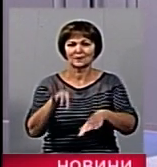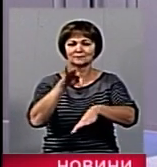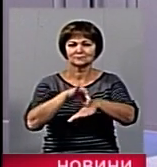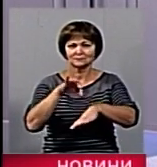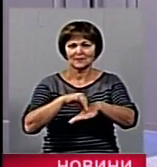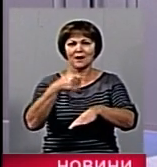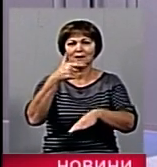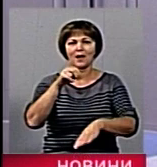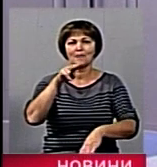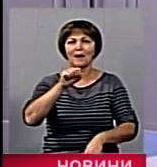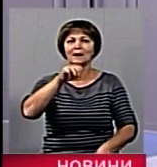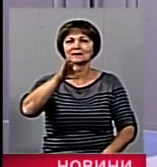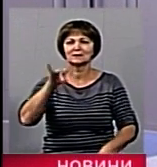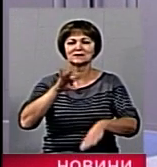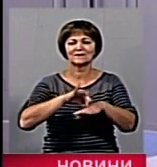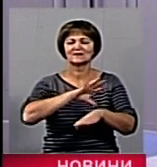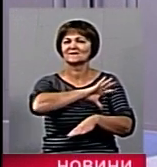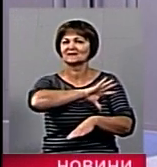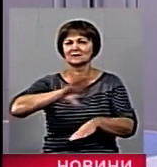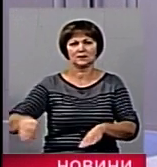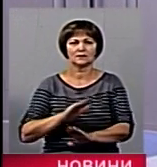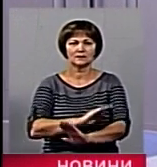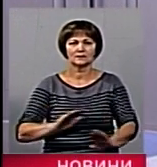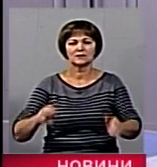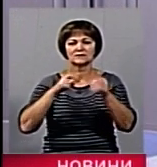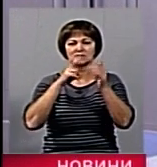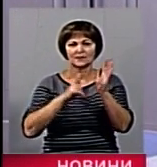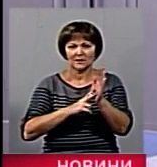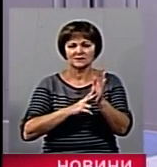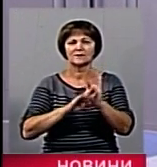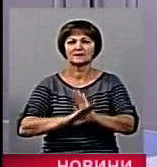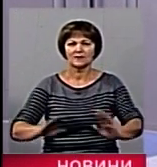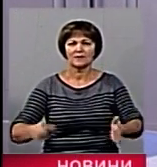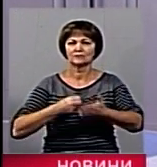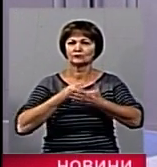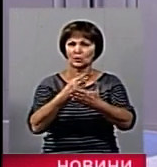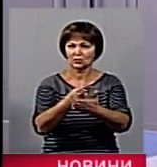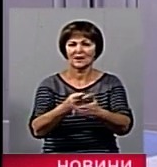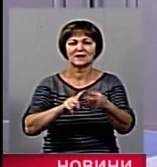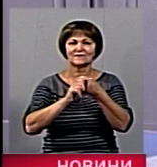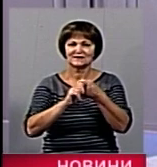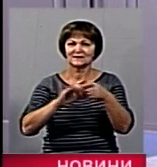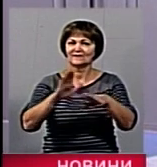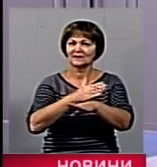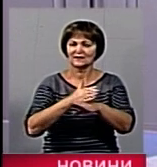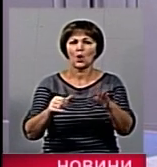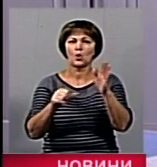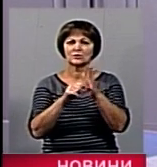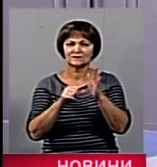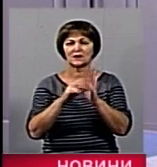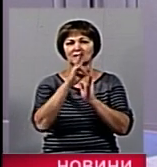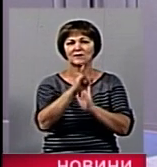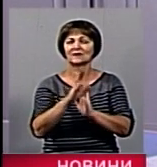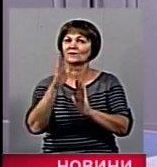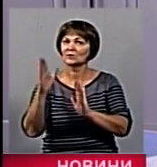гепатиту А. Захворіли учні майже усіх класів. 17 дітей знаходяться на стаціонарному лікуванні в інфекційних відділеннях Коростишівської,